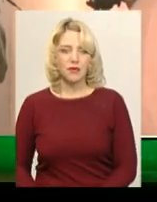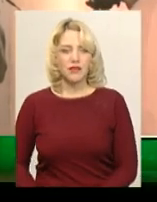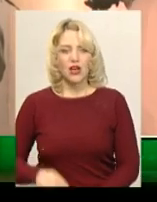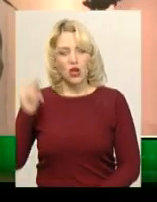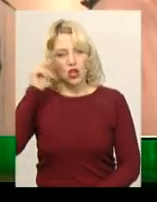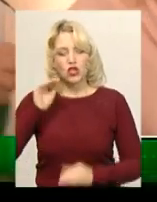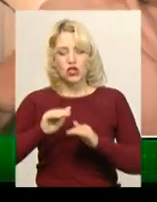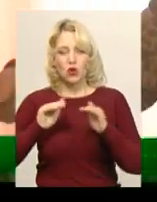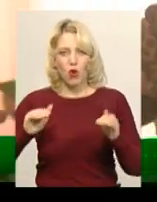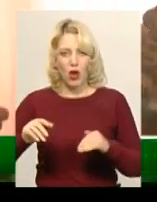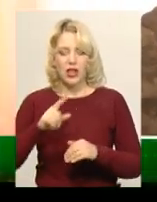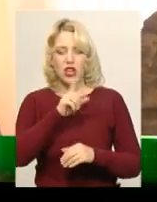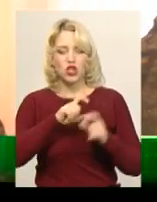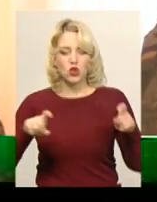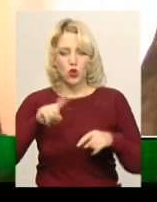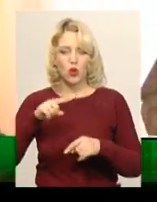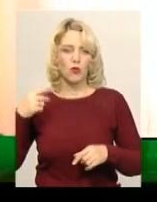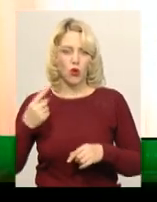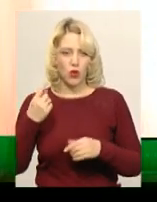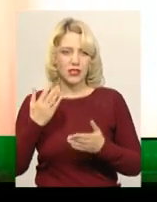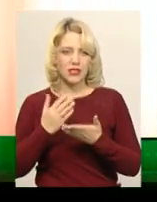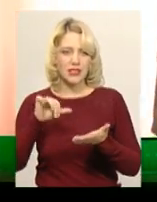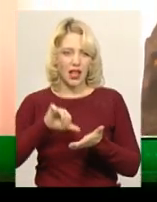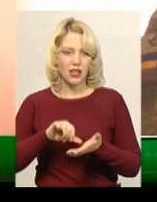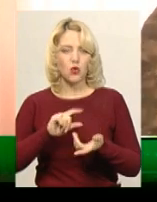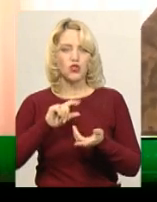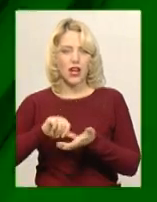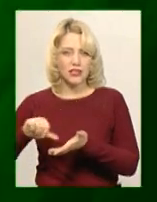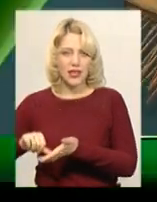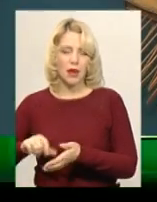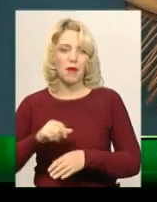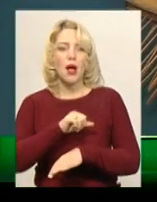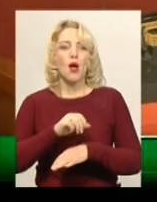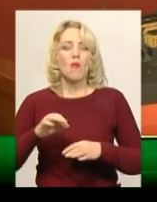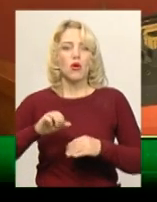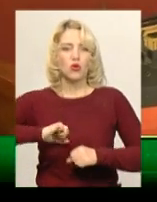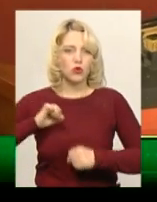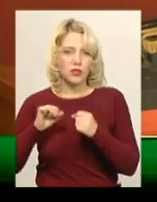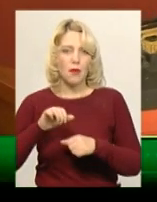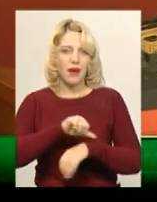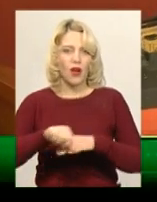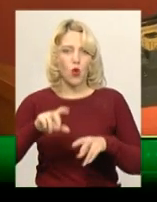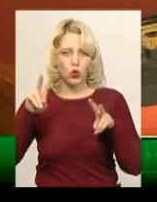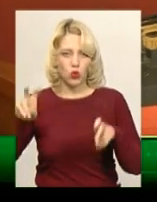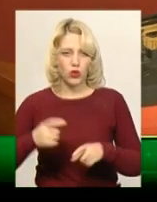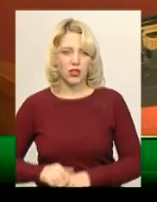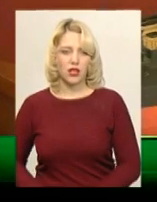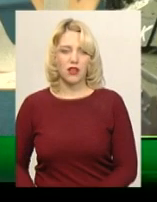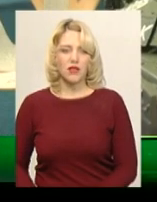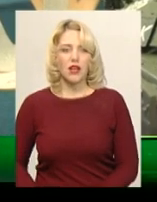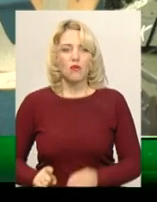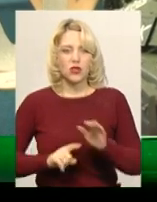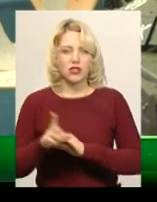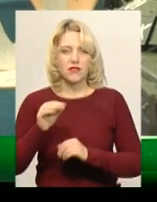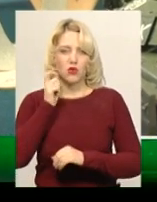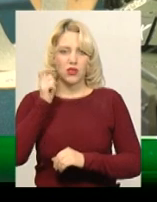номер один стали учасниками першого на Хмельниччині проєкту від прикордонників. В обласному палаці творчості дітей та юнацтва розпочалися